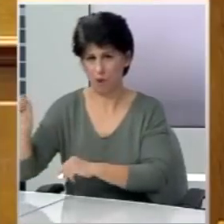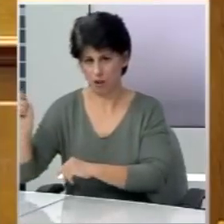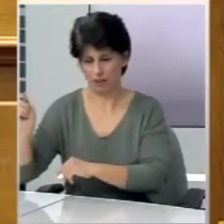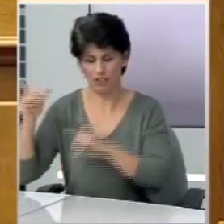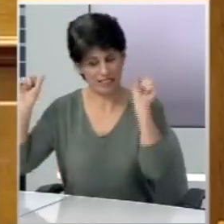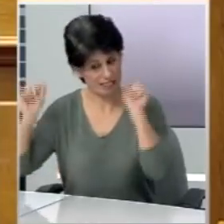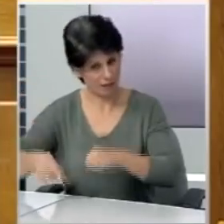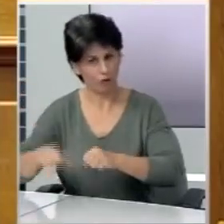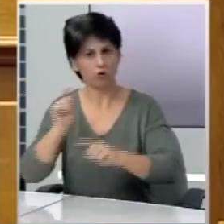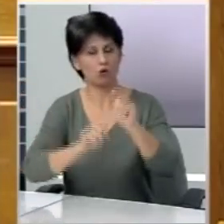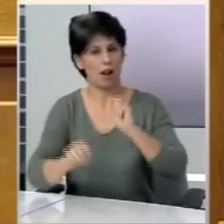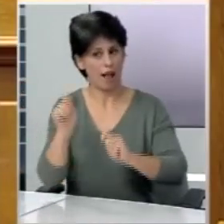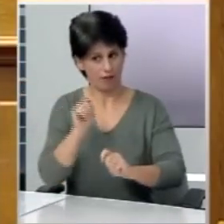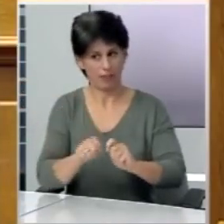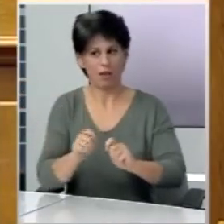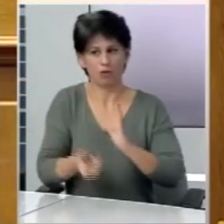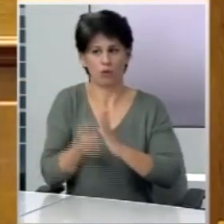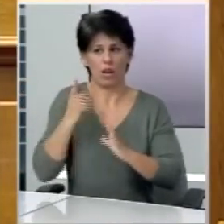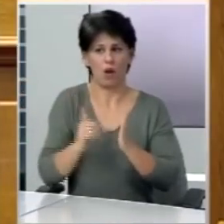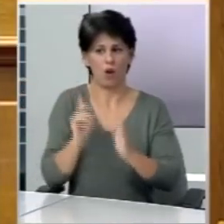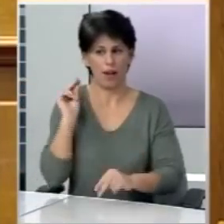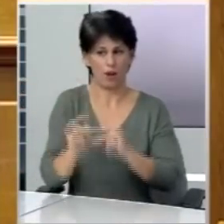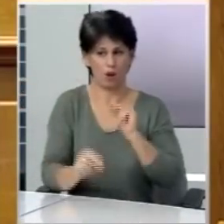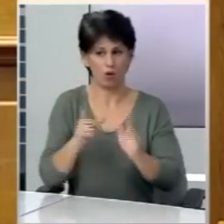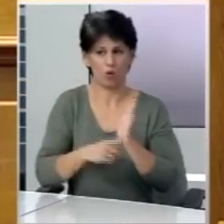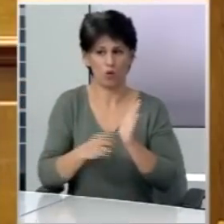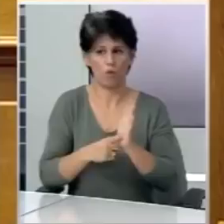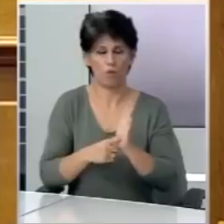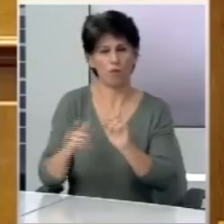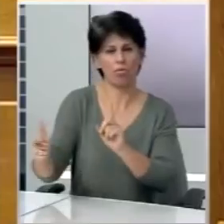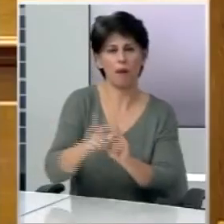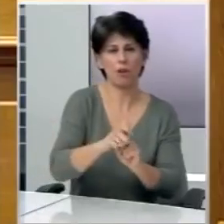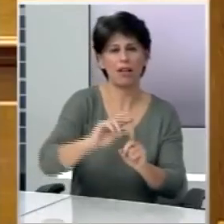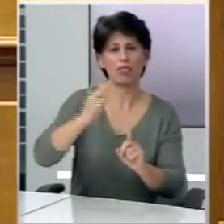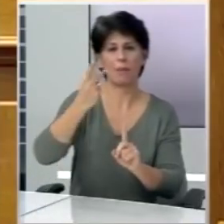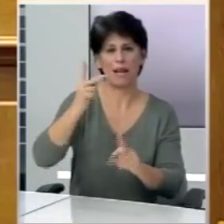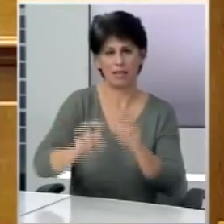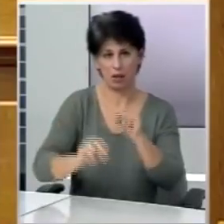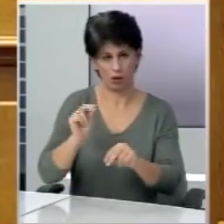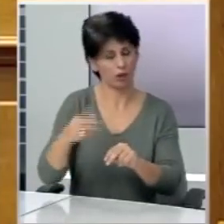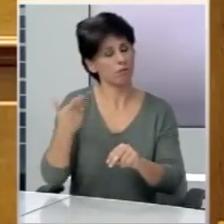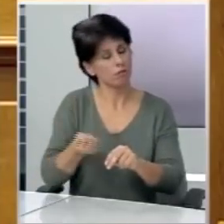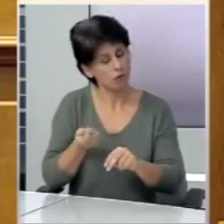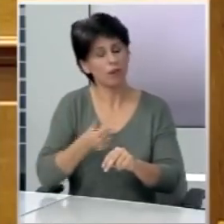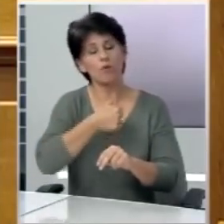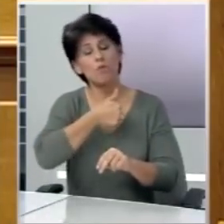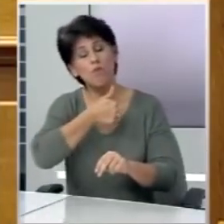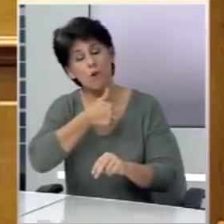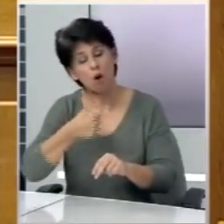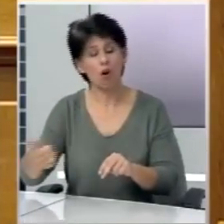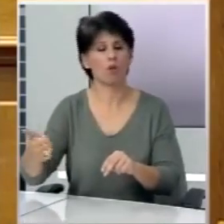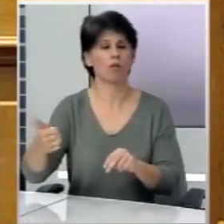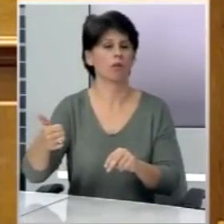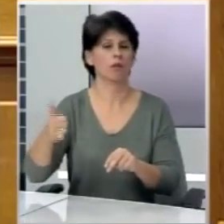συνενέσουν στη διαμόρφωση νέου εκλογικού νόμου που θα αποκλείσει τις διπλές εκλογές, οι οποίες θα γίνουν μόνο και